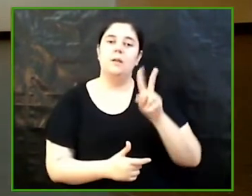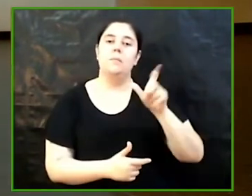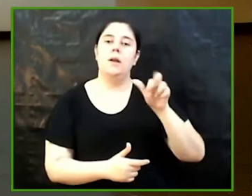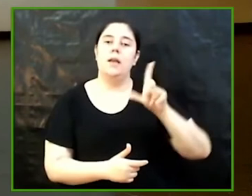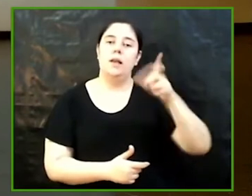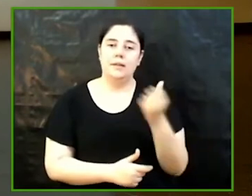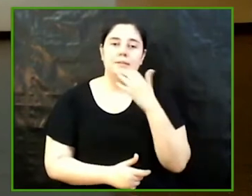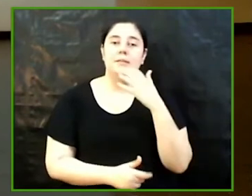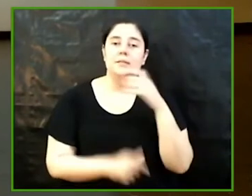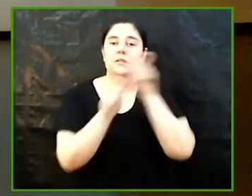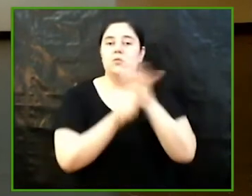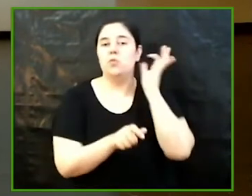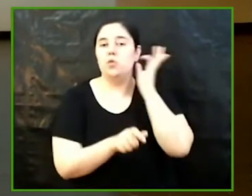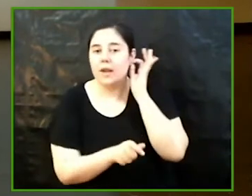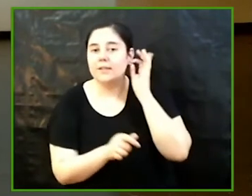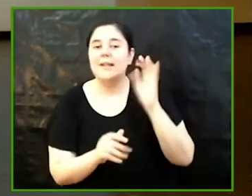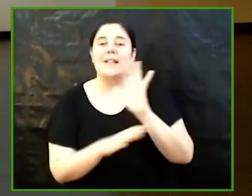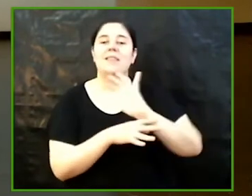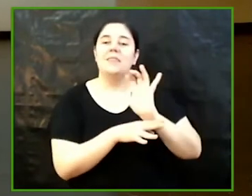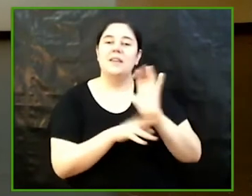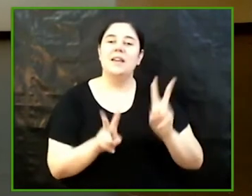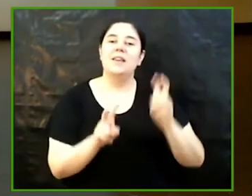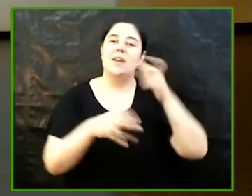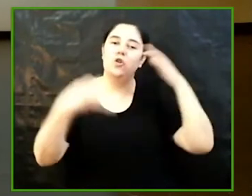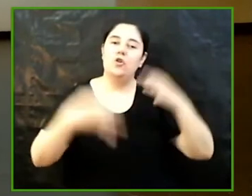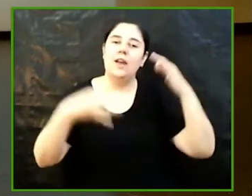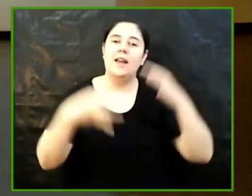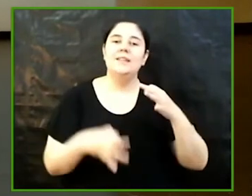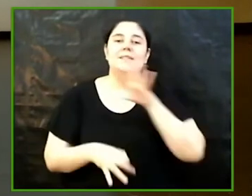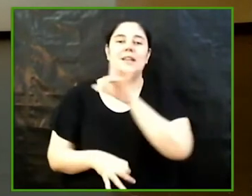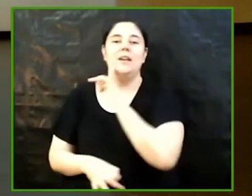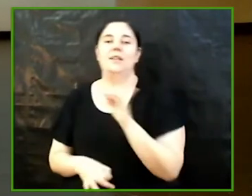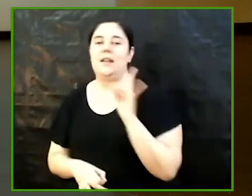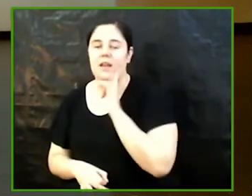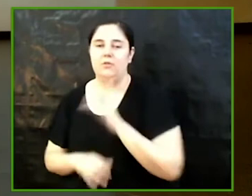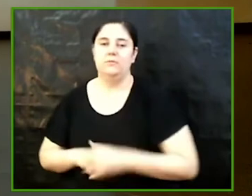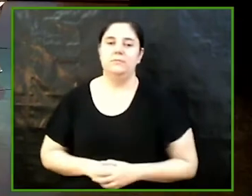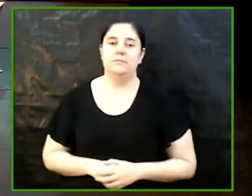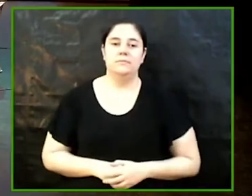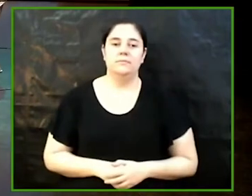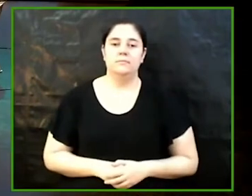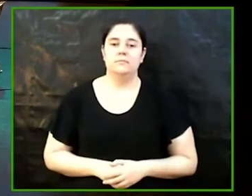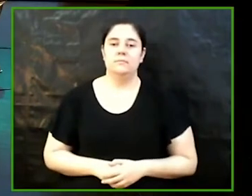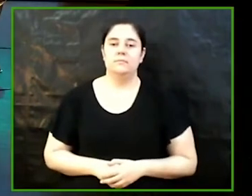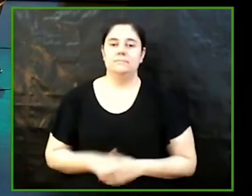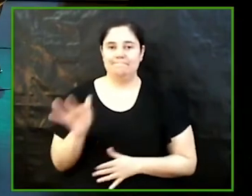mujeres en el cine neorealista italiano tutora Núria Llorenç Moreno endavant